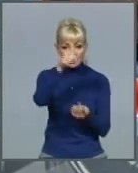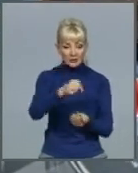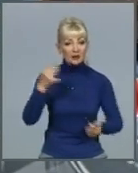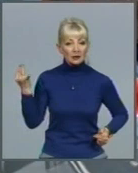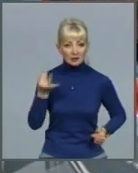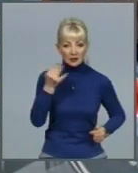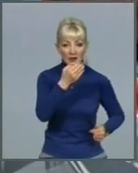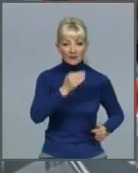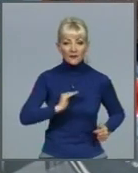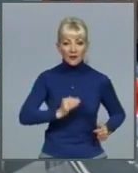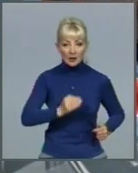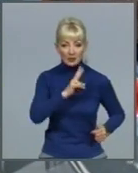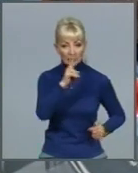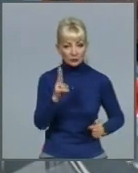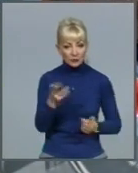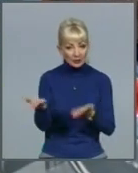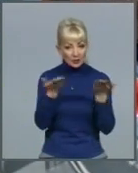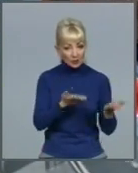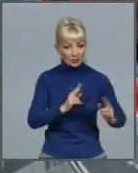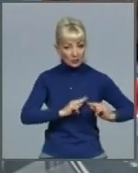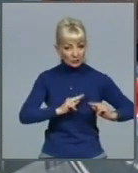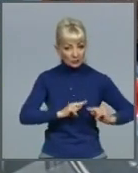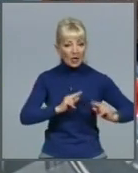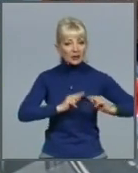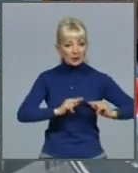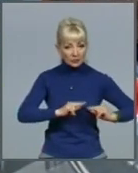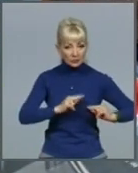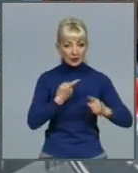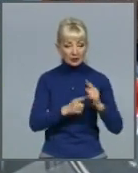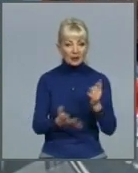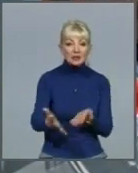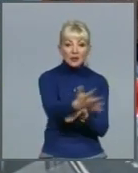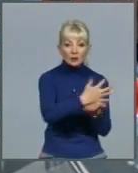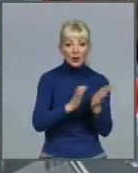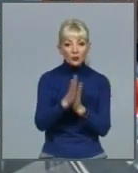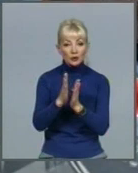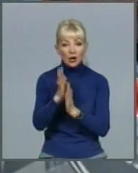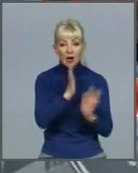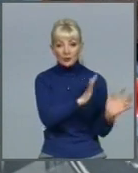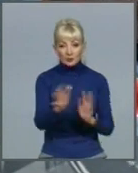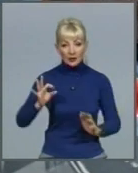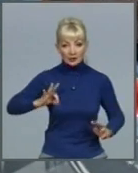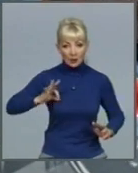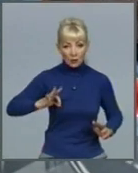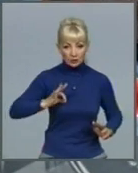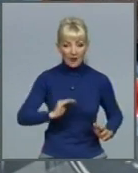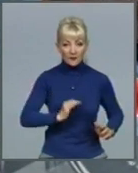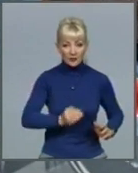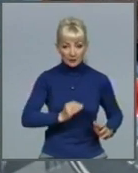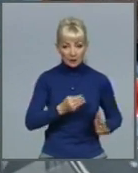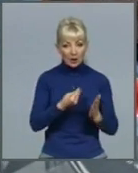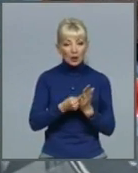запрошують працівників. Адже працівники, збираючи врожаю, забезпечують доходи фермерам. Бюджетна підтримка заборонена ЄС. Це